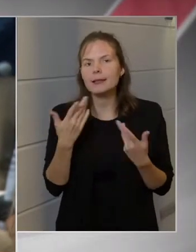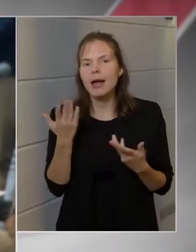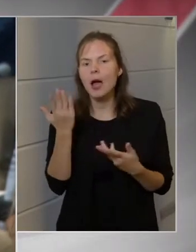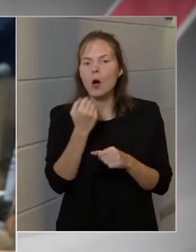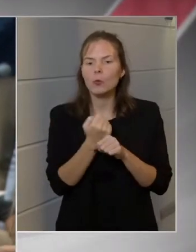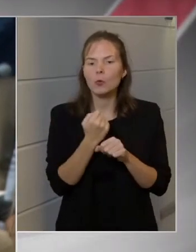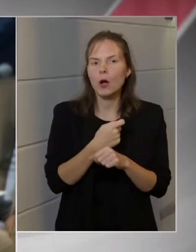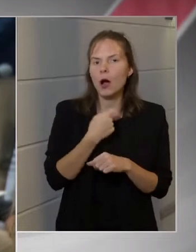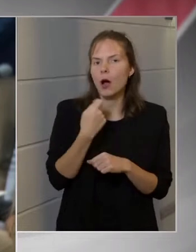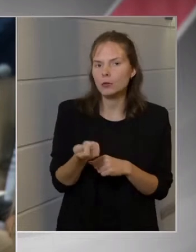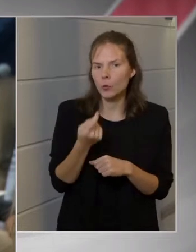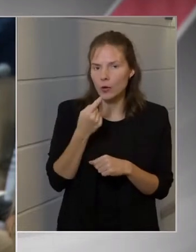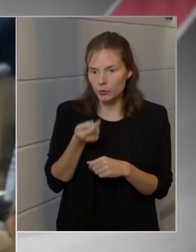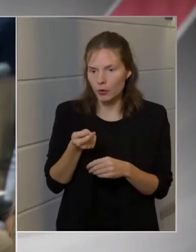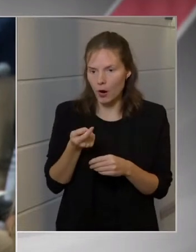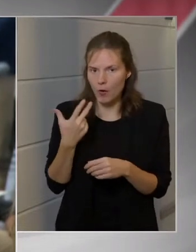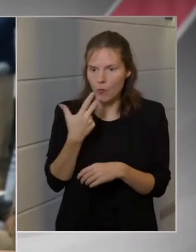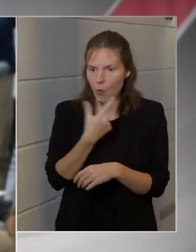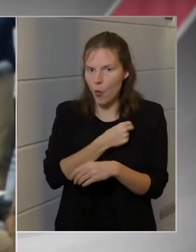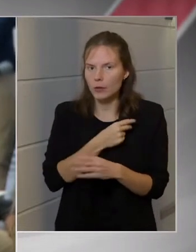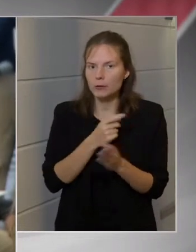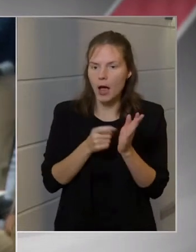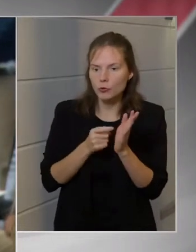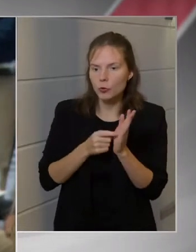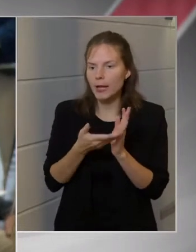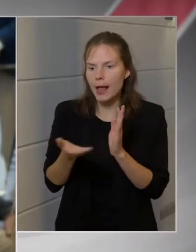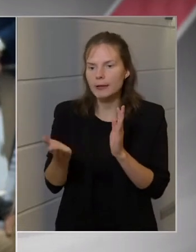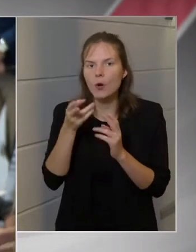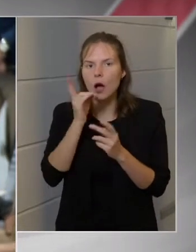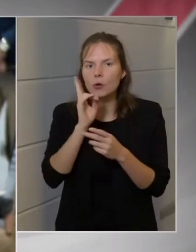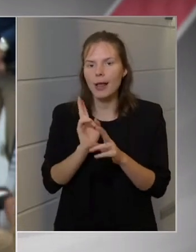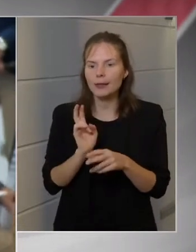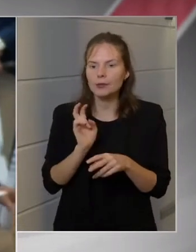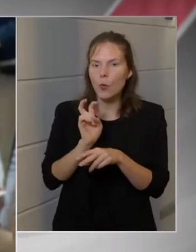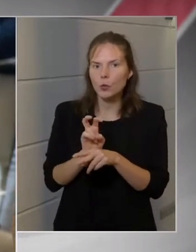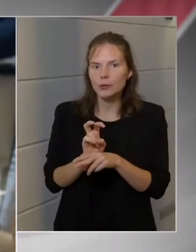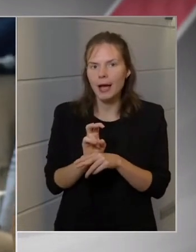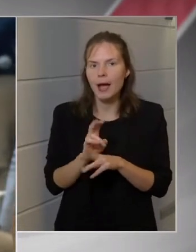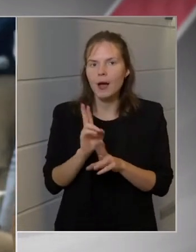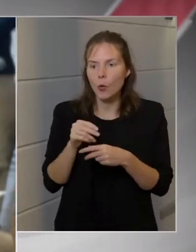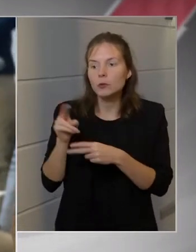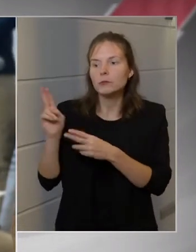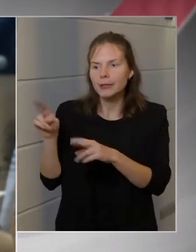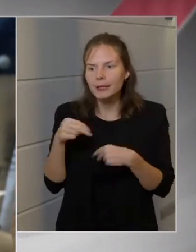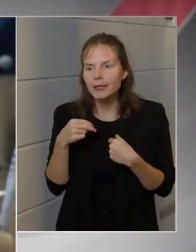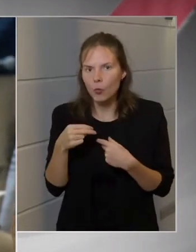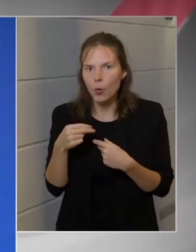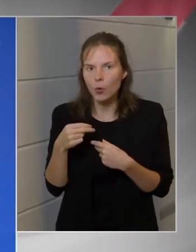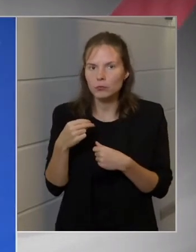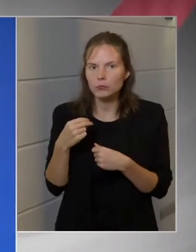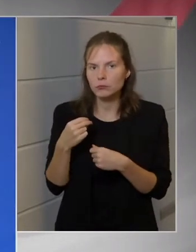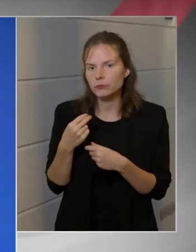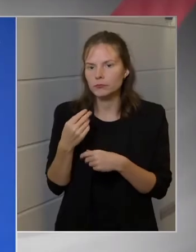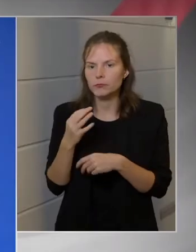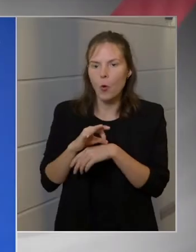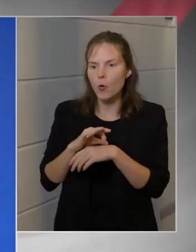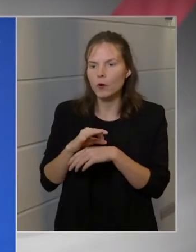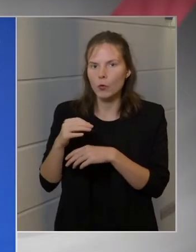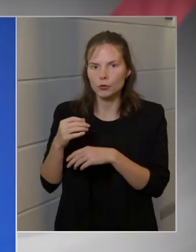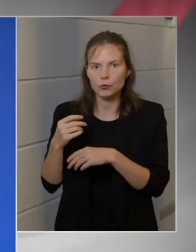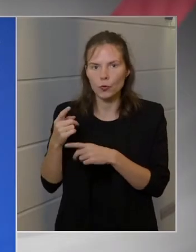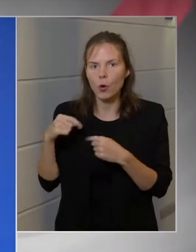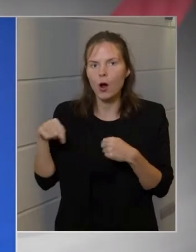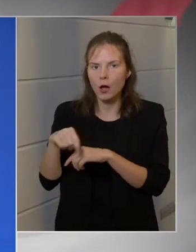mondja az embereinek, hogy oltassátok be magatokat, akkor rögtön hozzátehesse, hogy ide is hívom nektek az egészet, és beoltatlak benneteket?